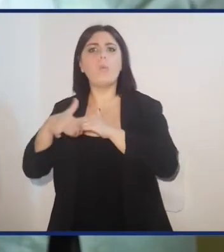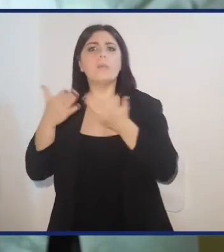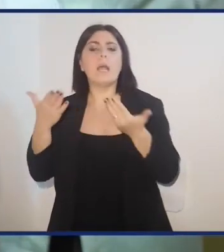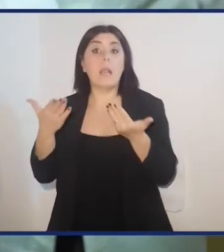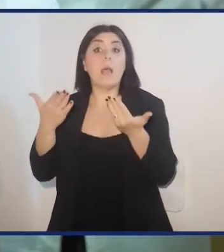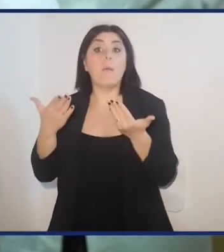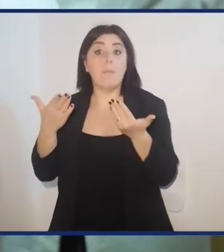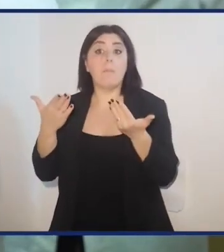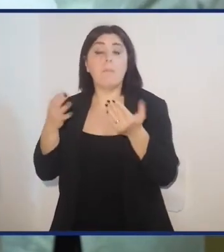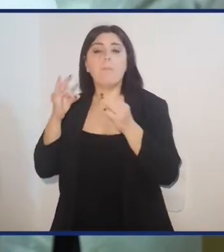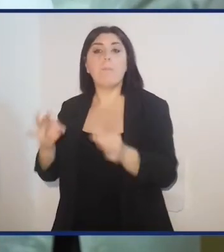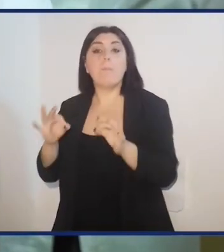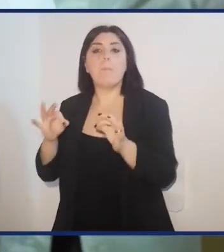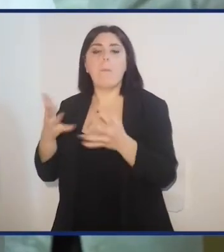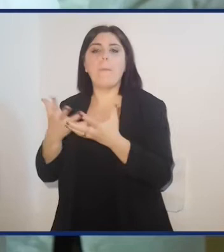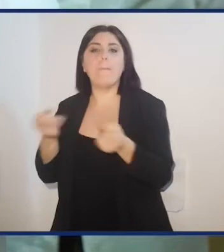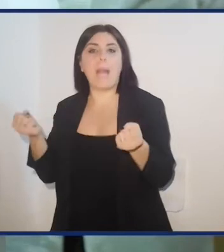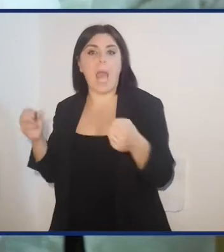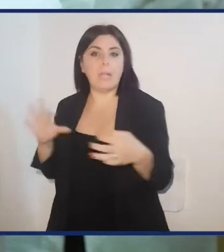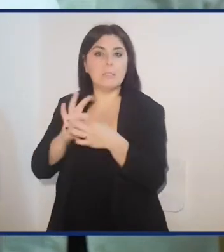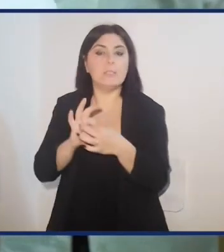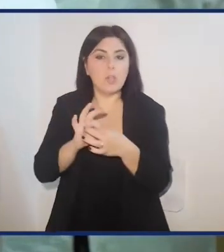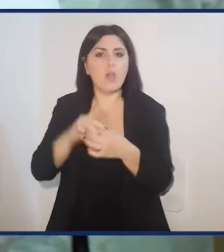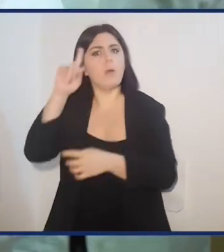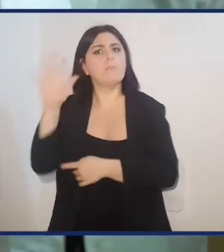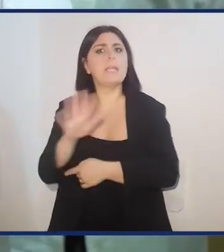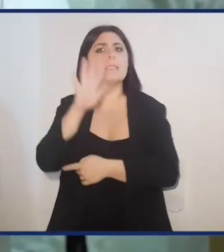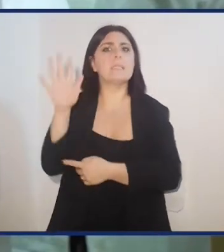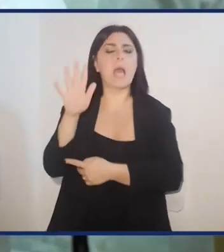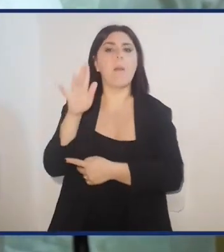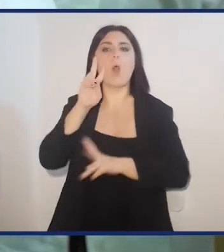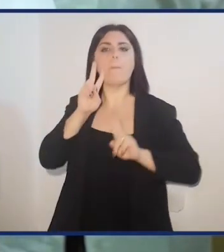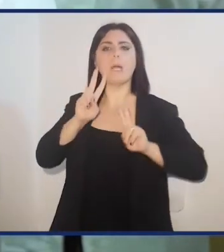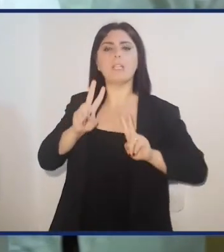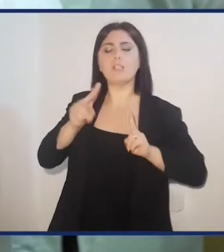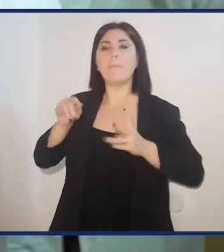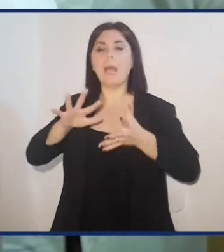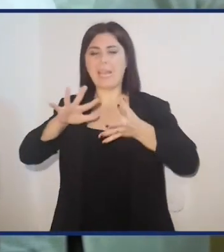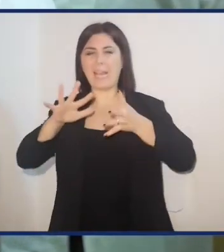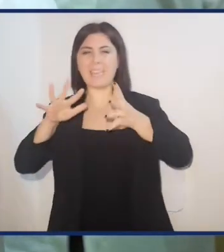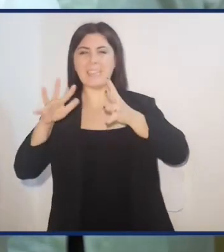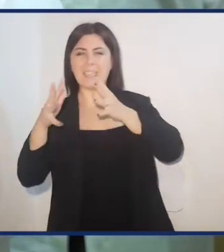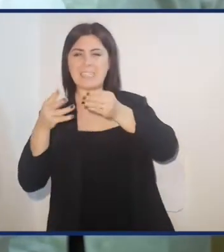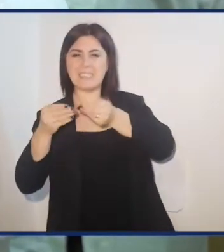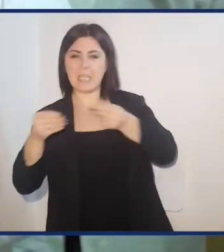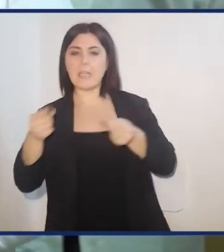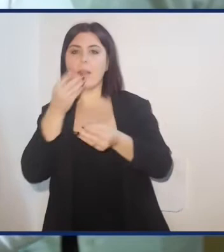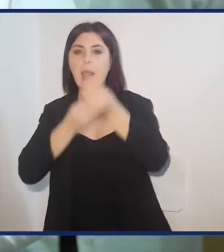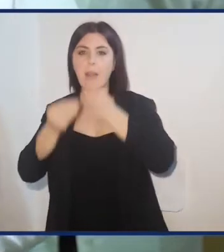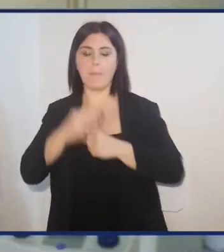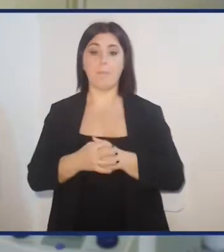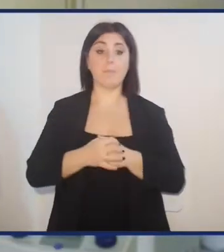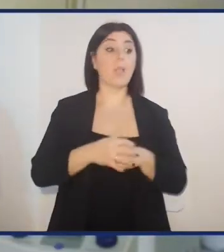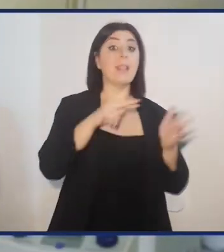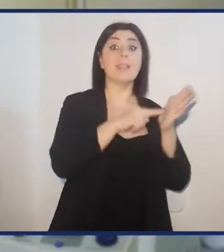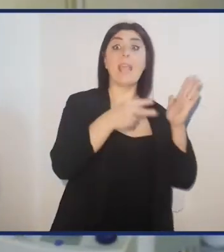utilizzabile e spendibile in campo pratico, come per esempio il monitoraggio della degradazione degli alimenti.